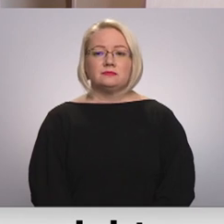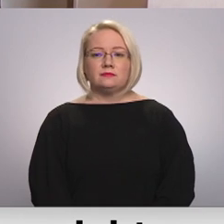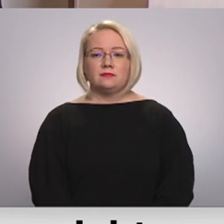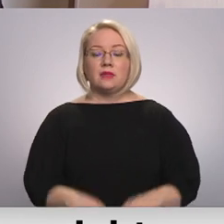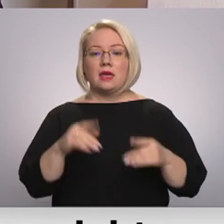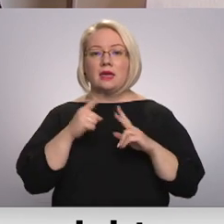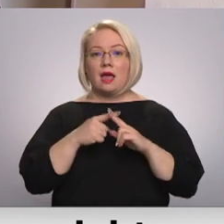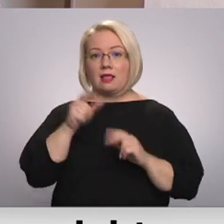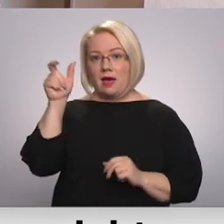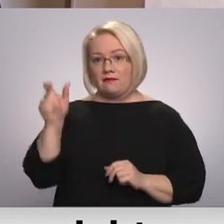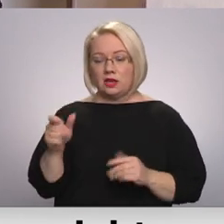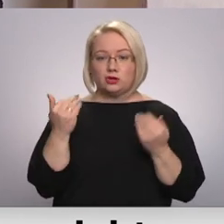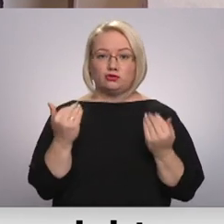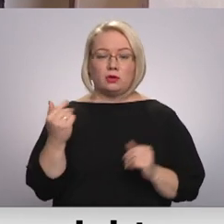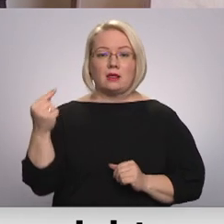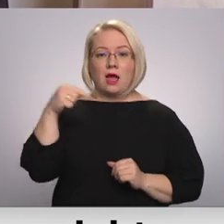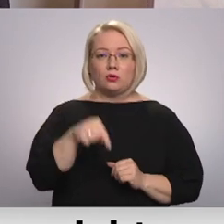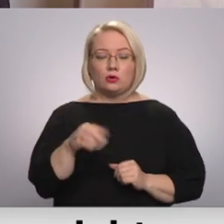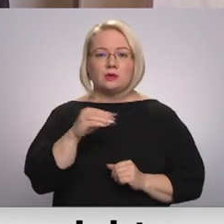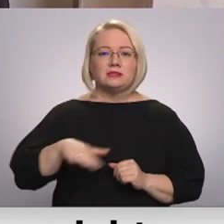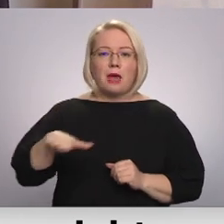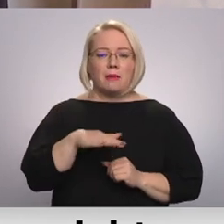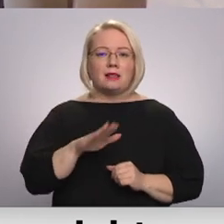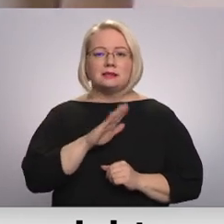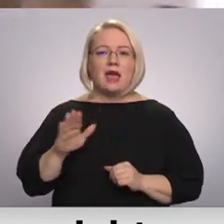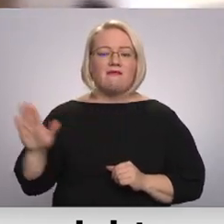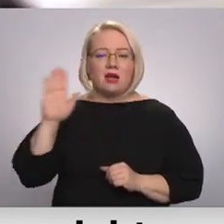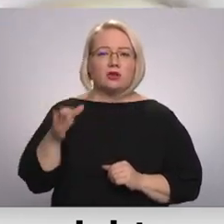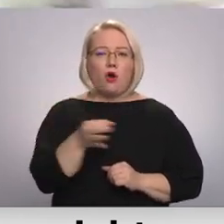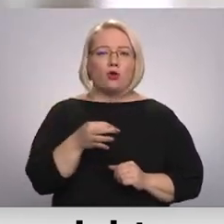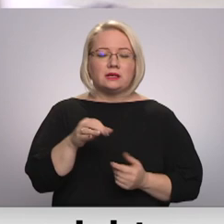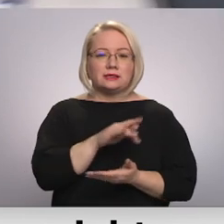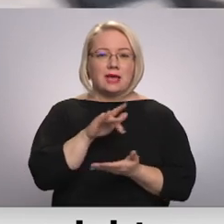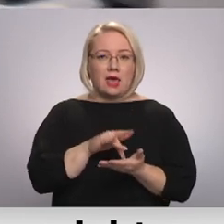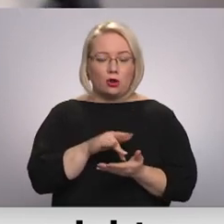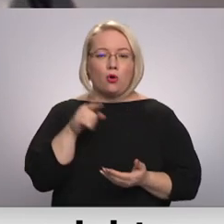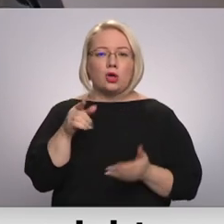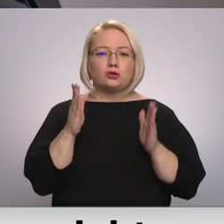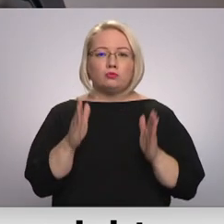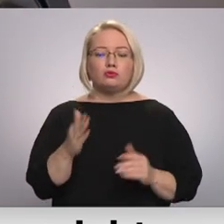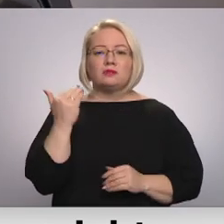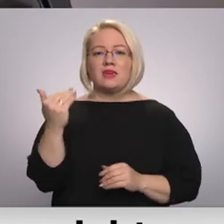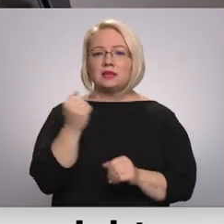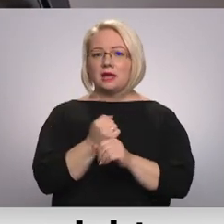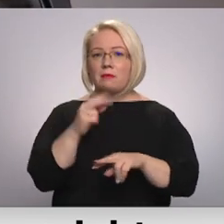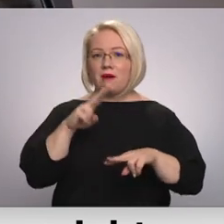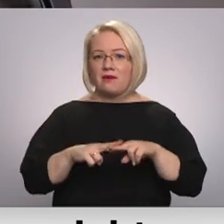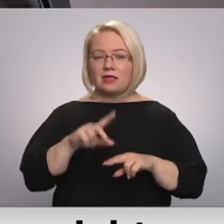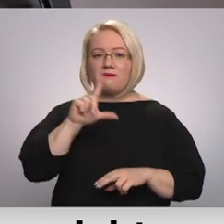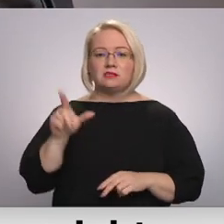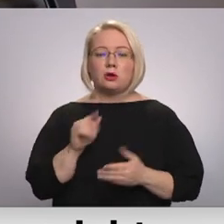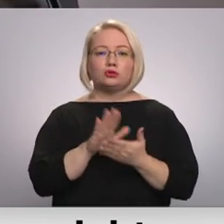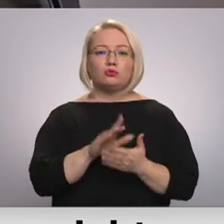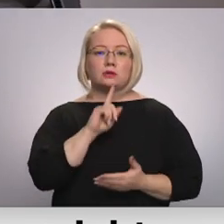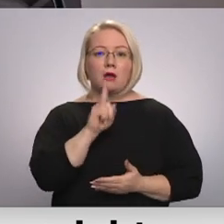Jau gaunie cīnēs šodien atnākusi uz Zemgels nevalstsko organizāciju centru, kas drīzumā varētu kļūt par viņas darba vietu vismaz uz